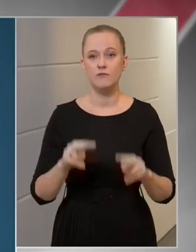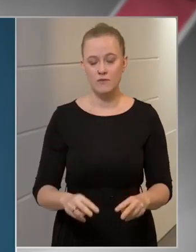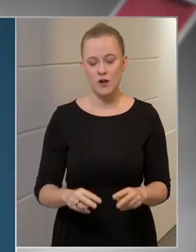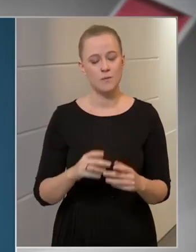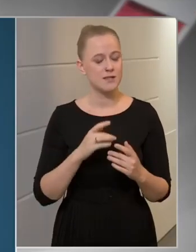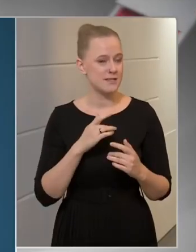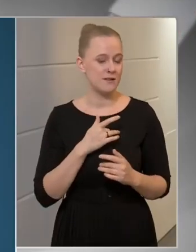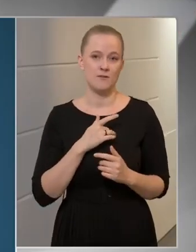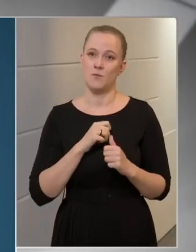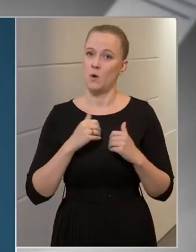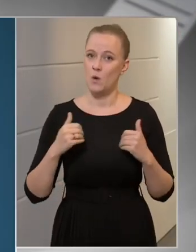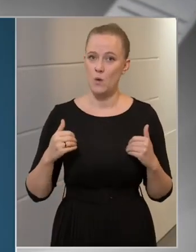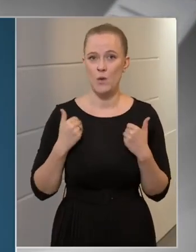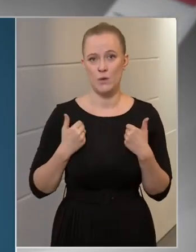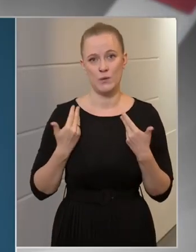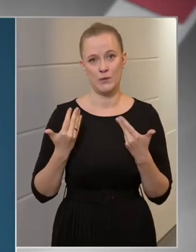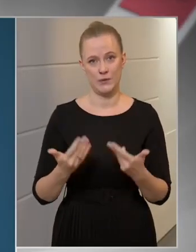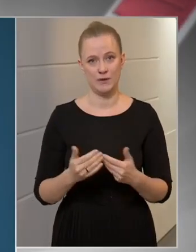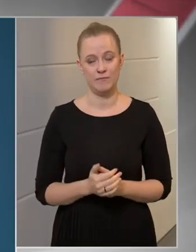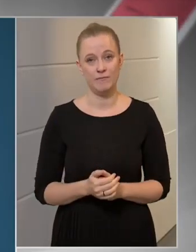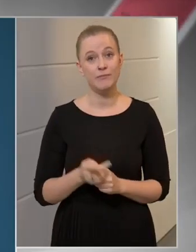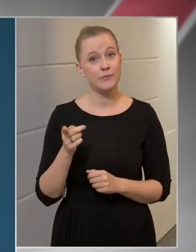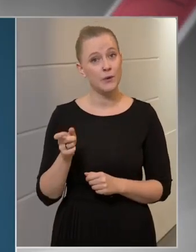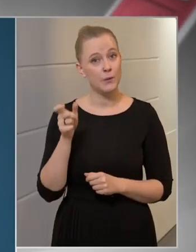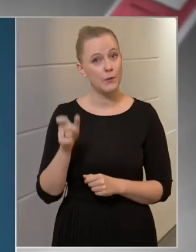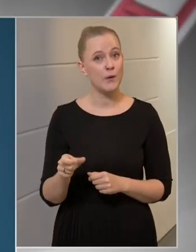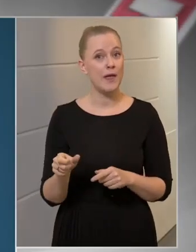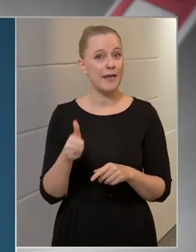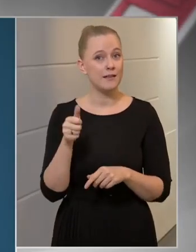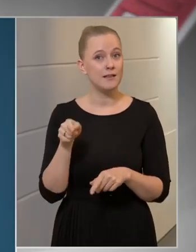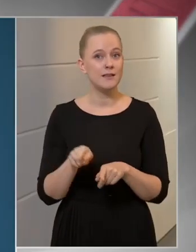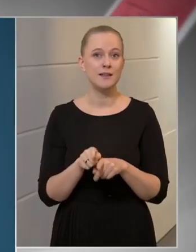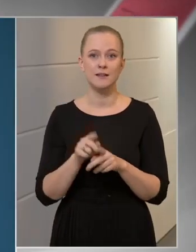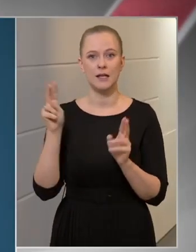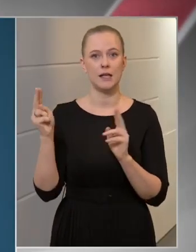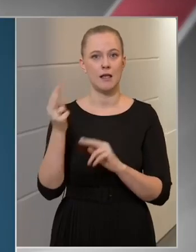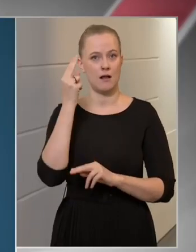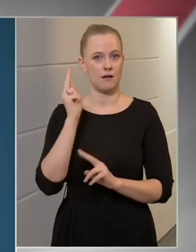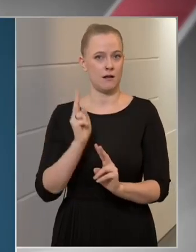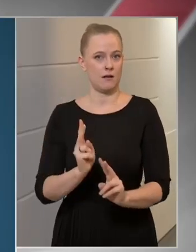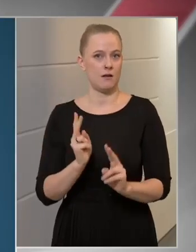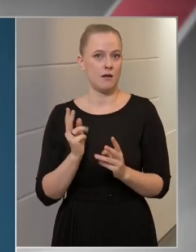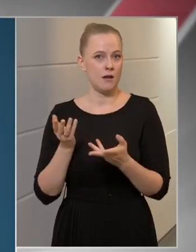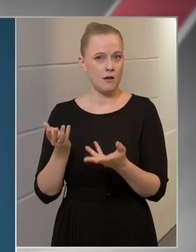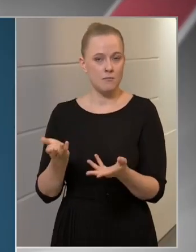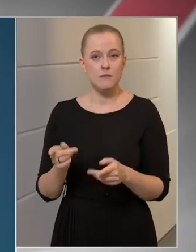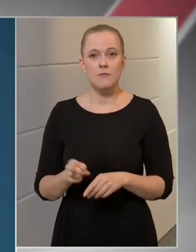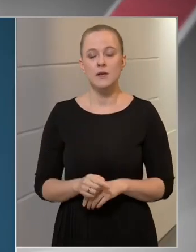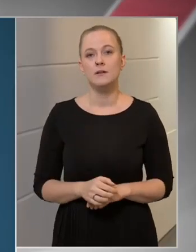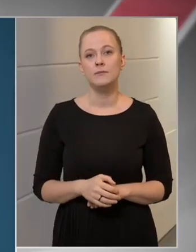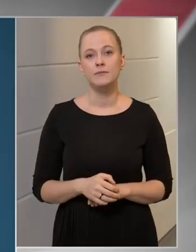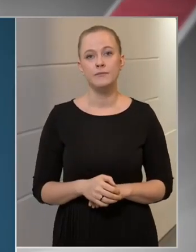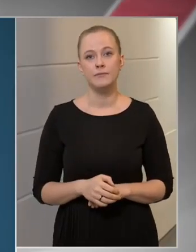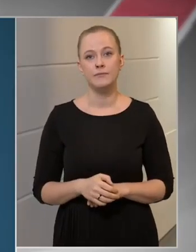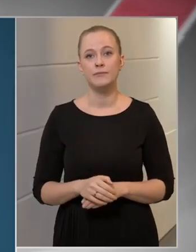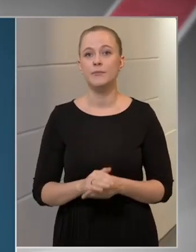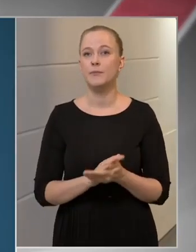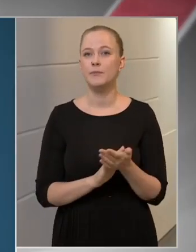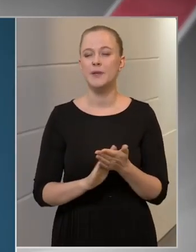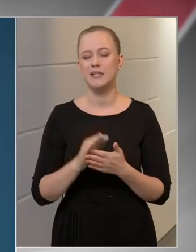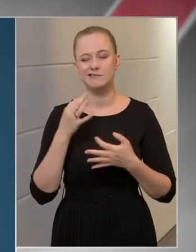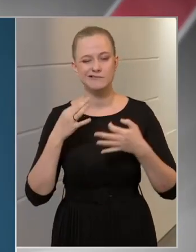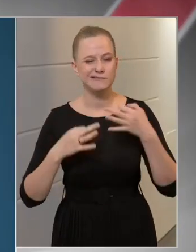szívből örülök neki. Ő az egyik jelképévé vált annak, hogy milyen